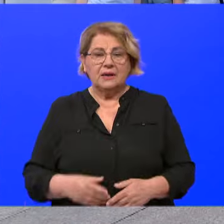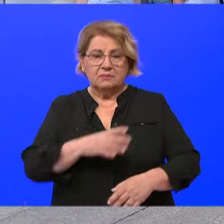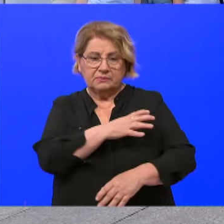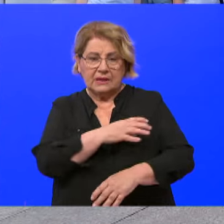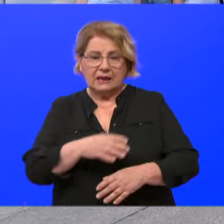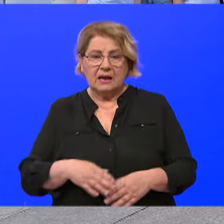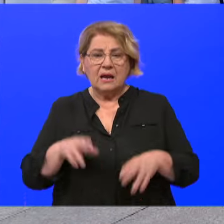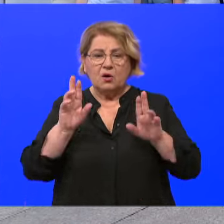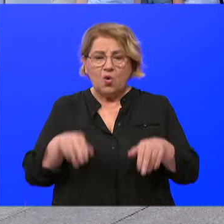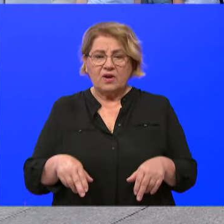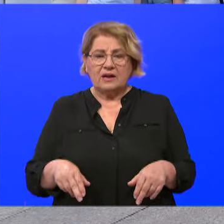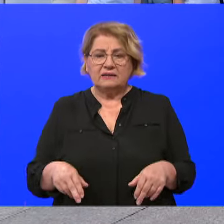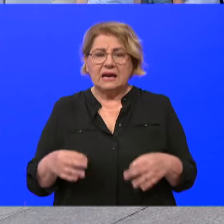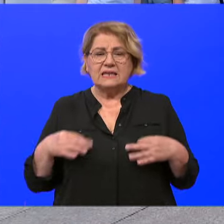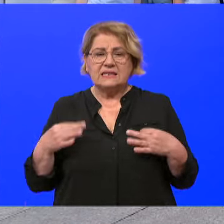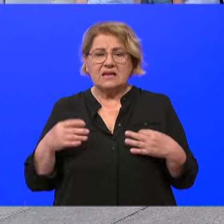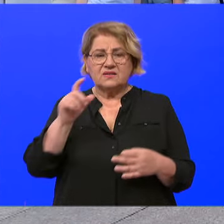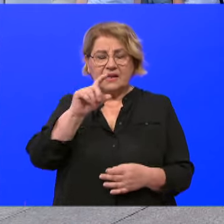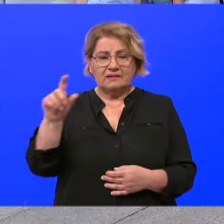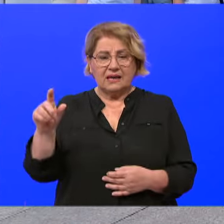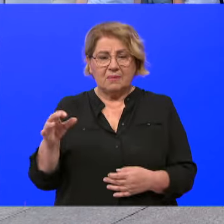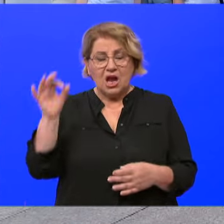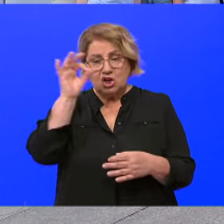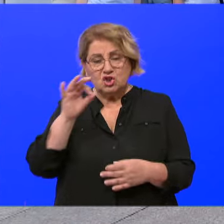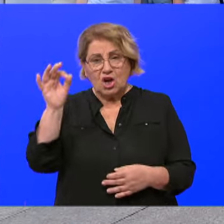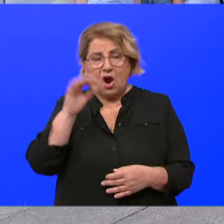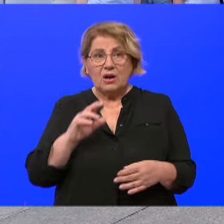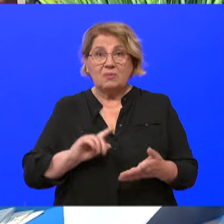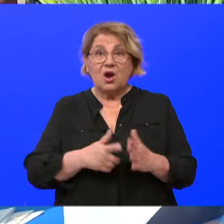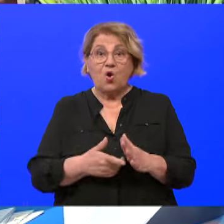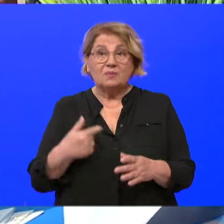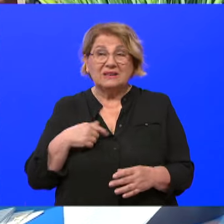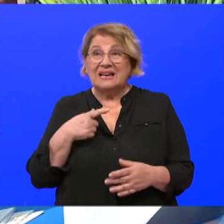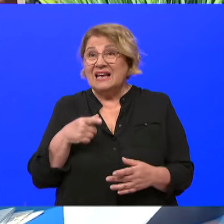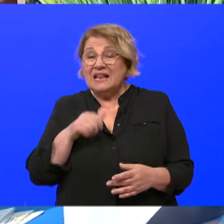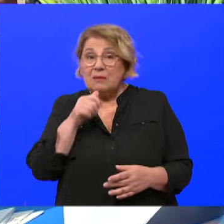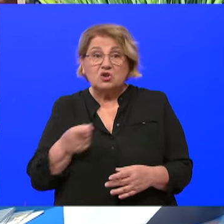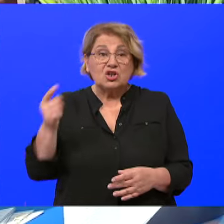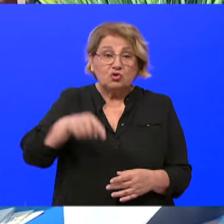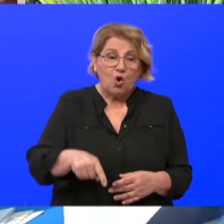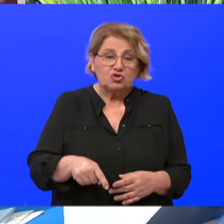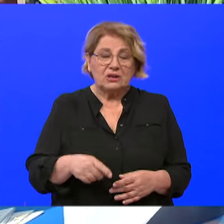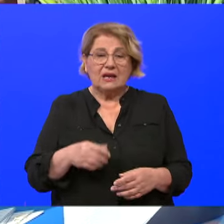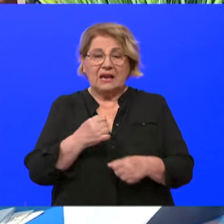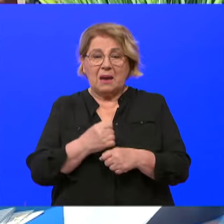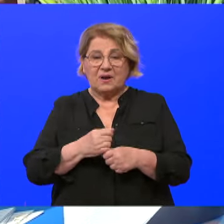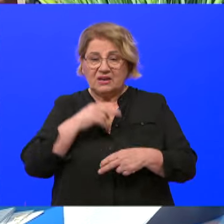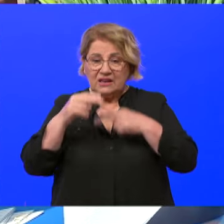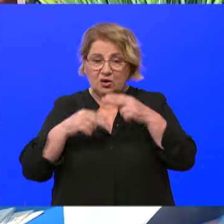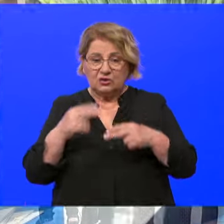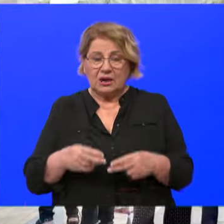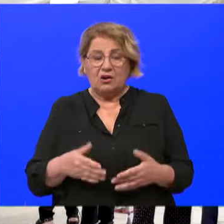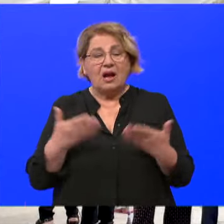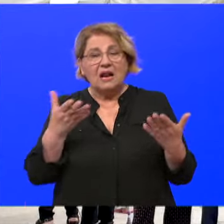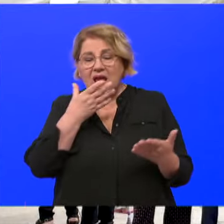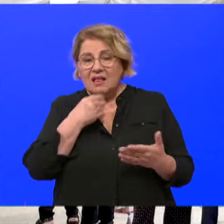zdravstvenu temu da vam je žao što ne možete vi osobno odmah reagirati. Ali od srca vam zahvaljujem na svakoj